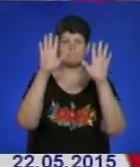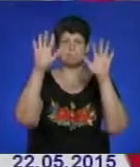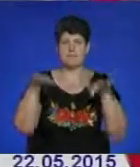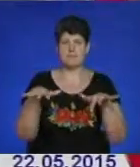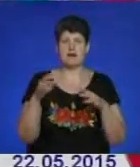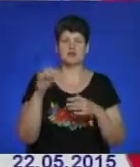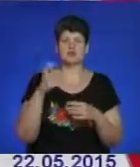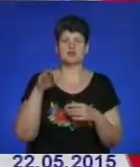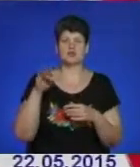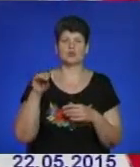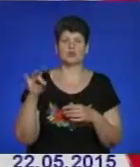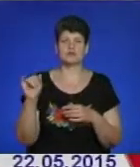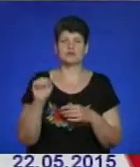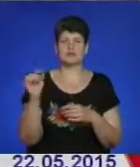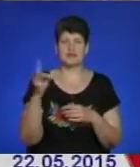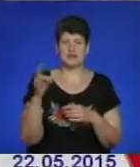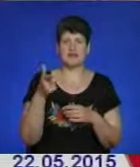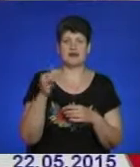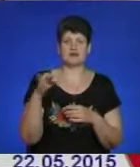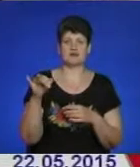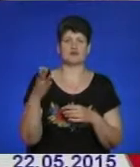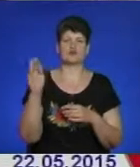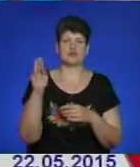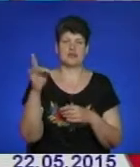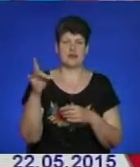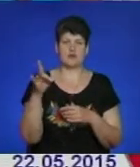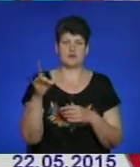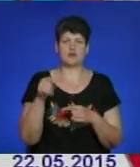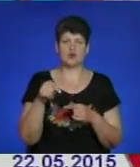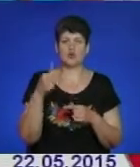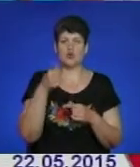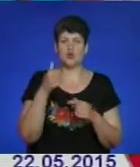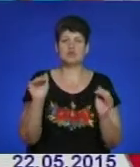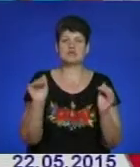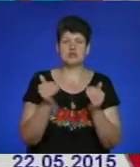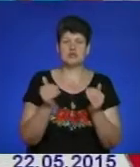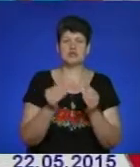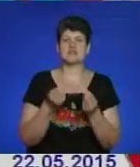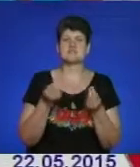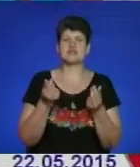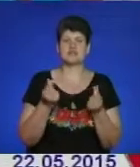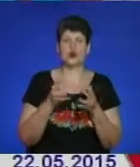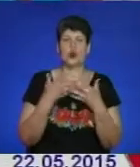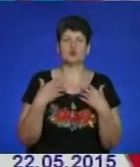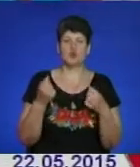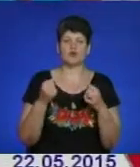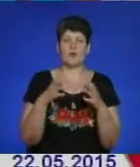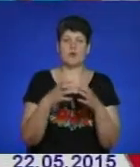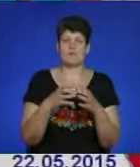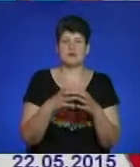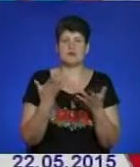та Гайдарівць, що у селі Путянка Шомського району. Цього року зменшено суттєво фінансування взагалі оздоровчої компанії.